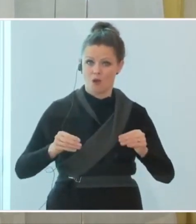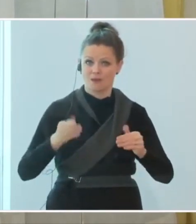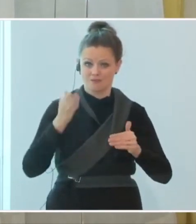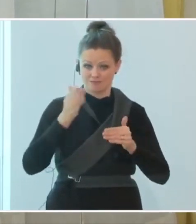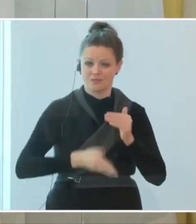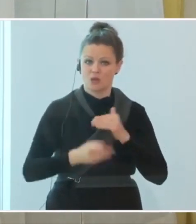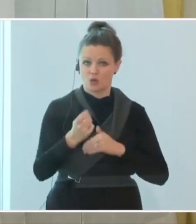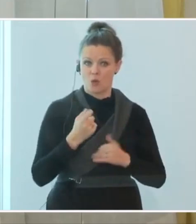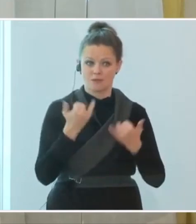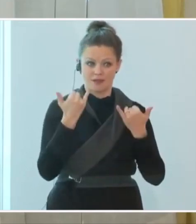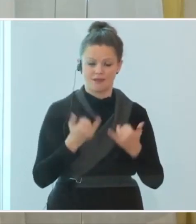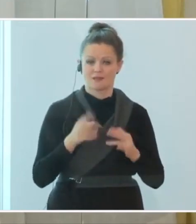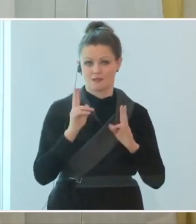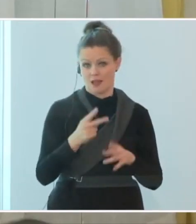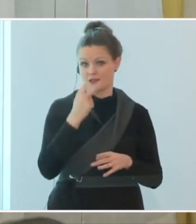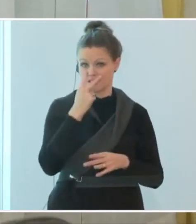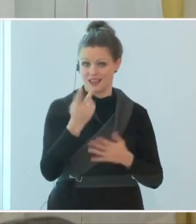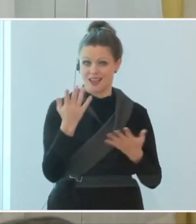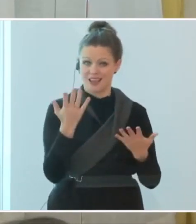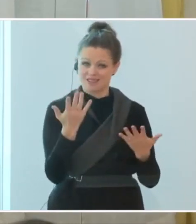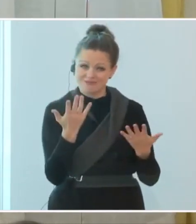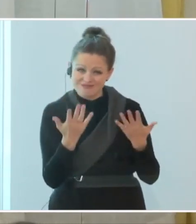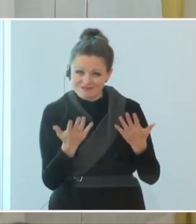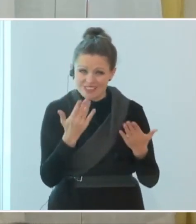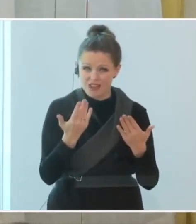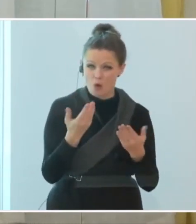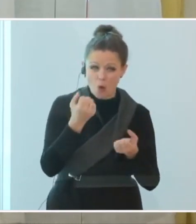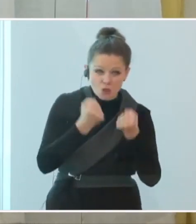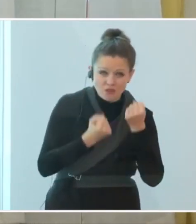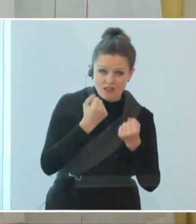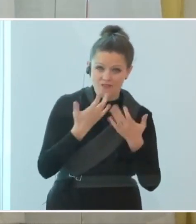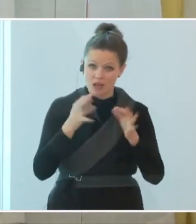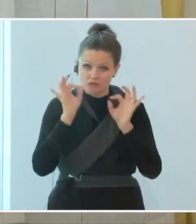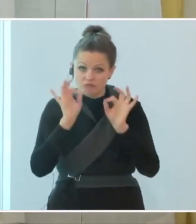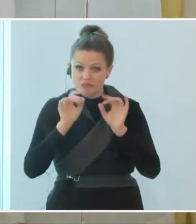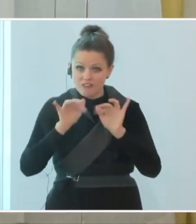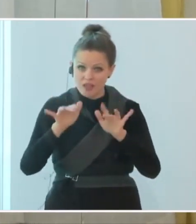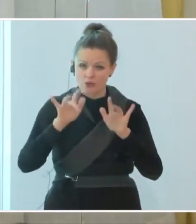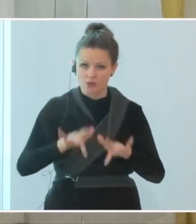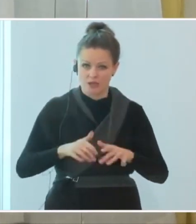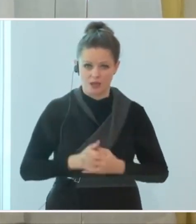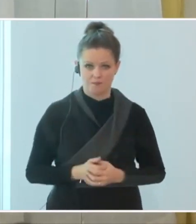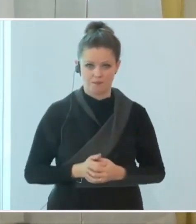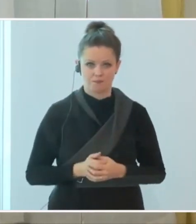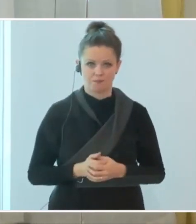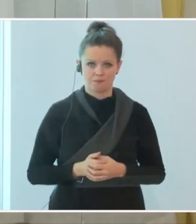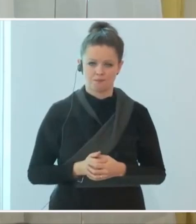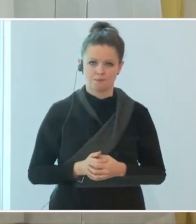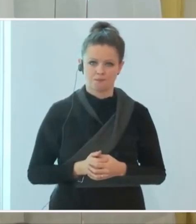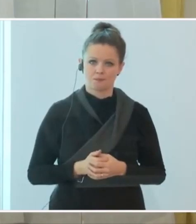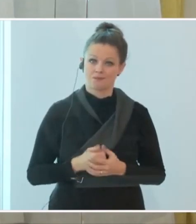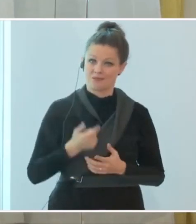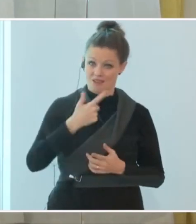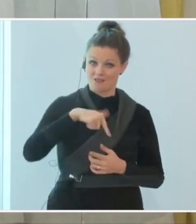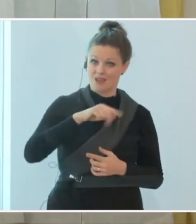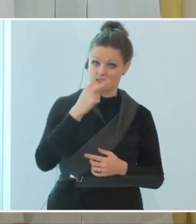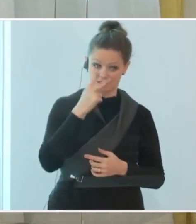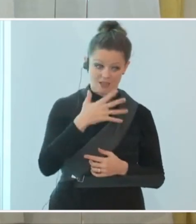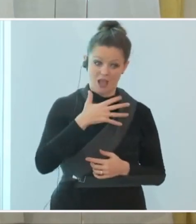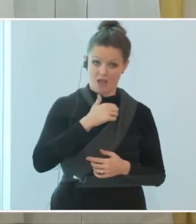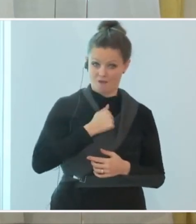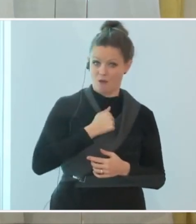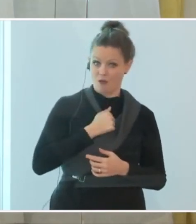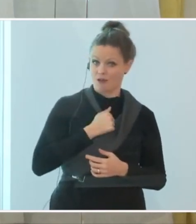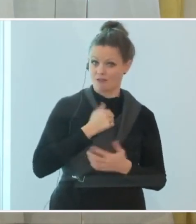bewerten, was funktioniert hat und wo wir noch in Schwierigkeiten uns befinden. Und was wir als Erfolg sehen